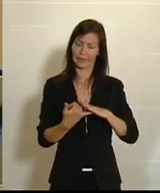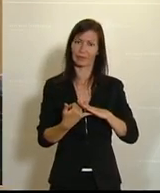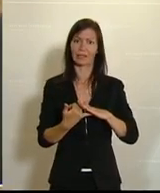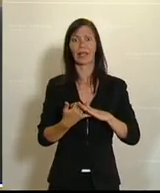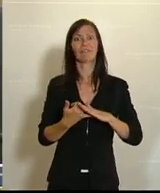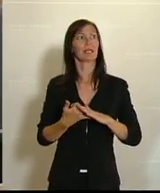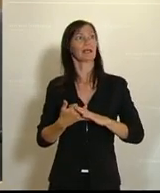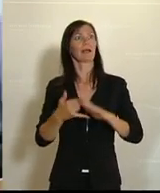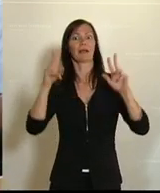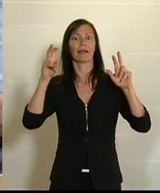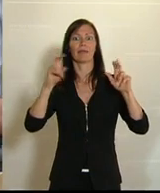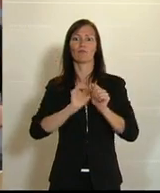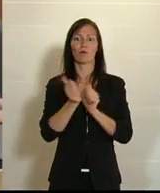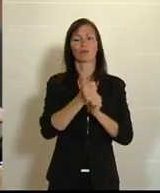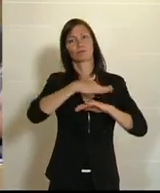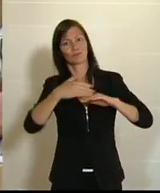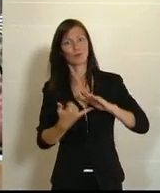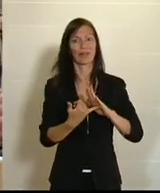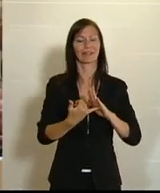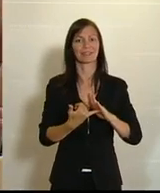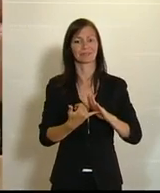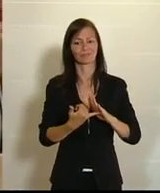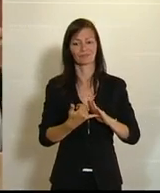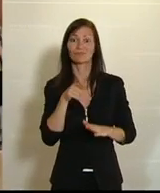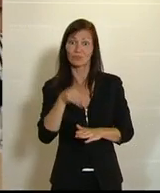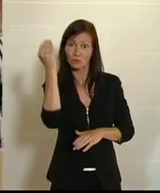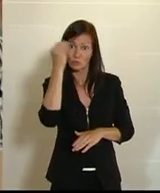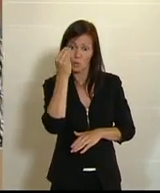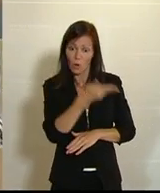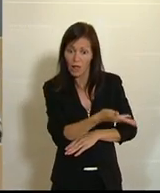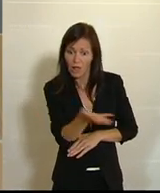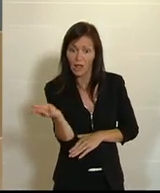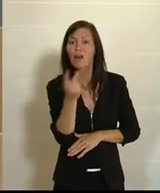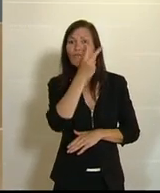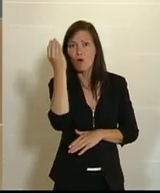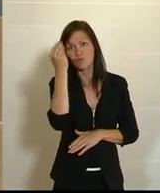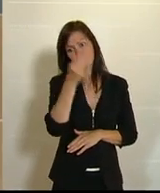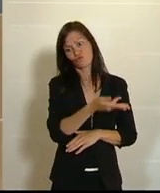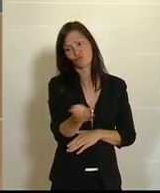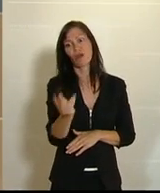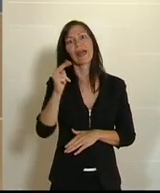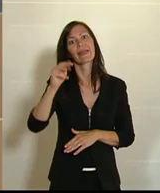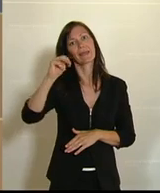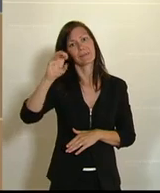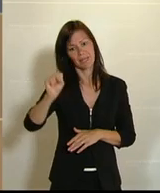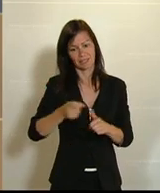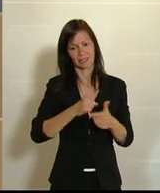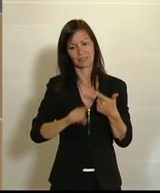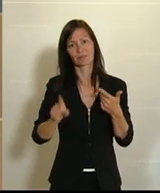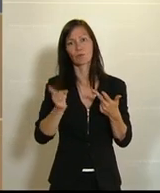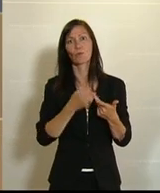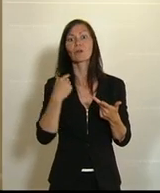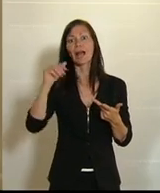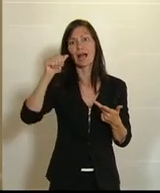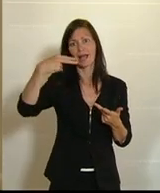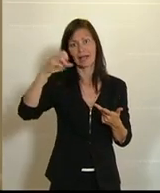Pionierprojekt, das sich an die Schülerinnen und Schüler der Volksschulen, der NMS, aber auch an